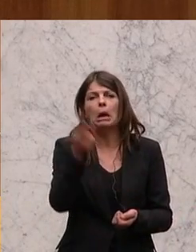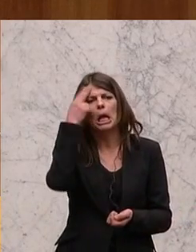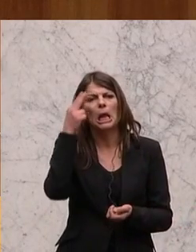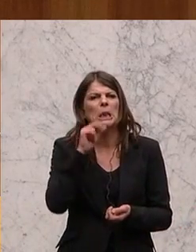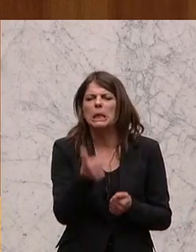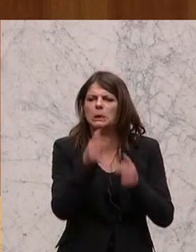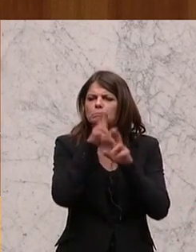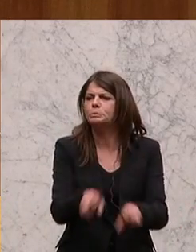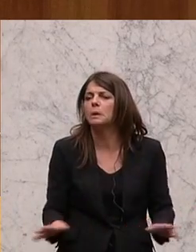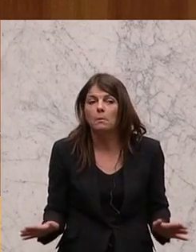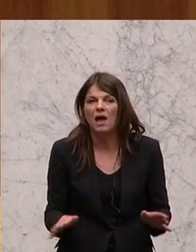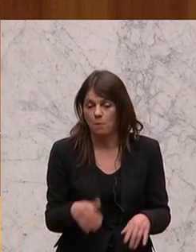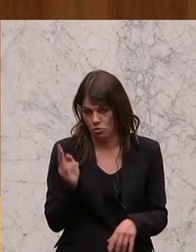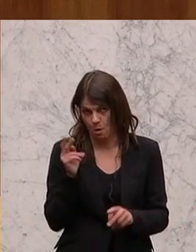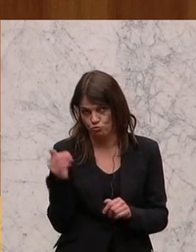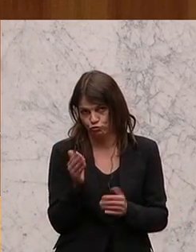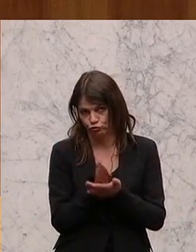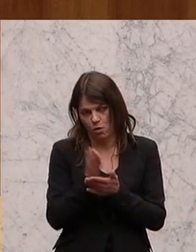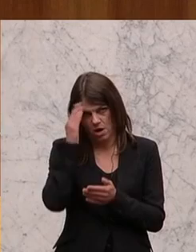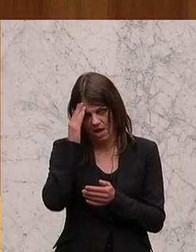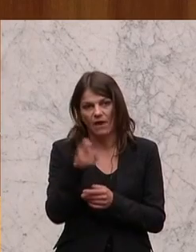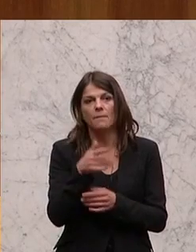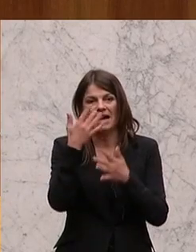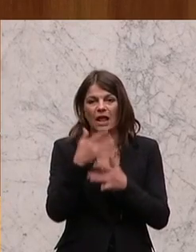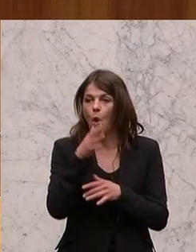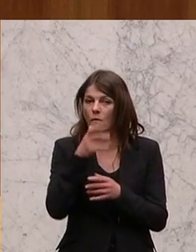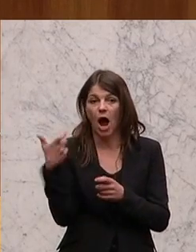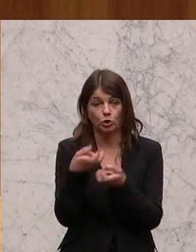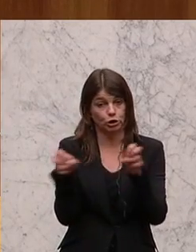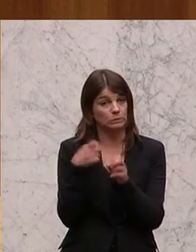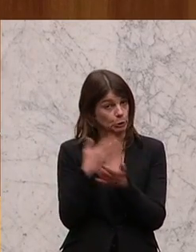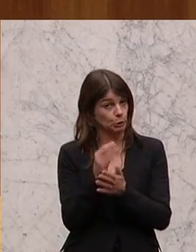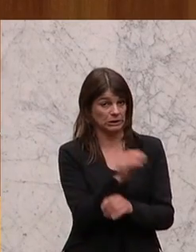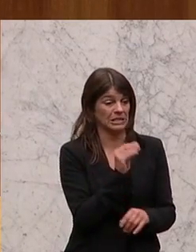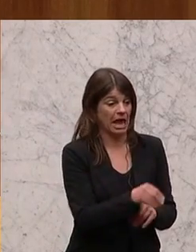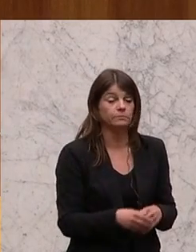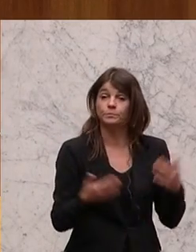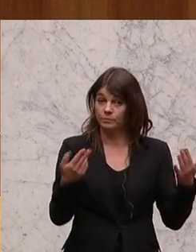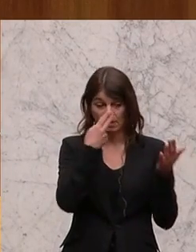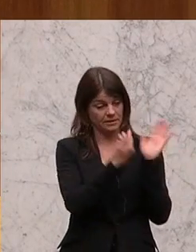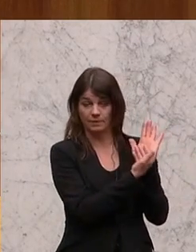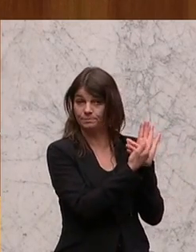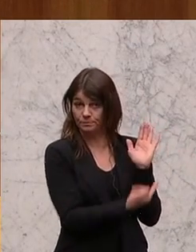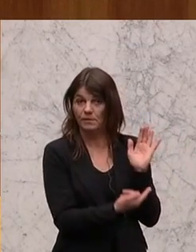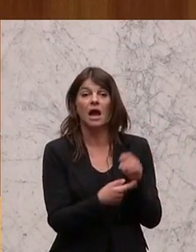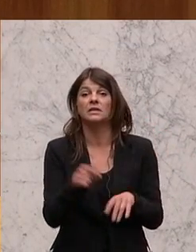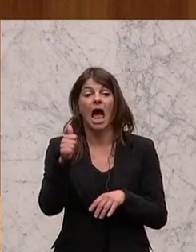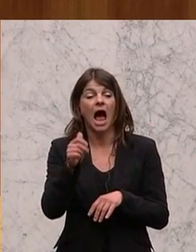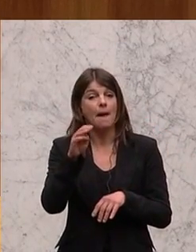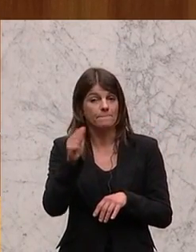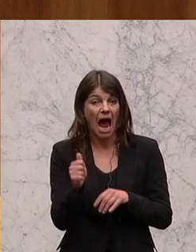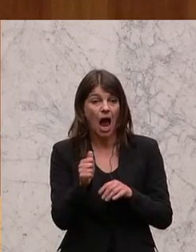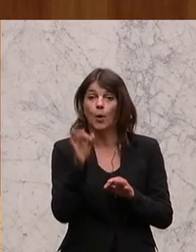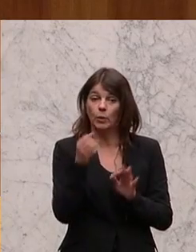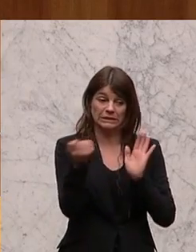er kennt diese Studie nicht, obwohl er sie kennen müsste, weil wir im Rechnungshof-Ausschuss auch das schon erwähnt haben. Wie gesagt, das Amagütesiegel hat